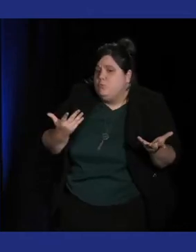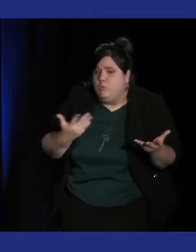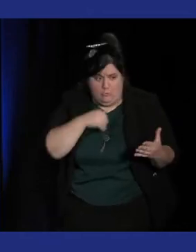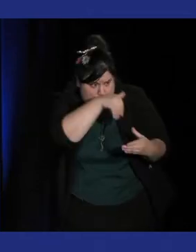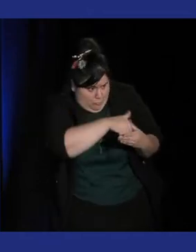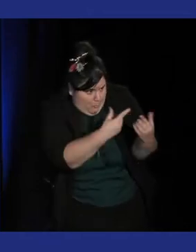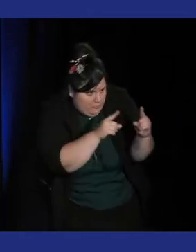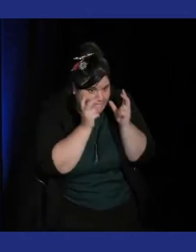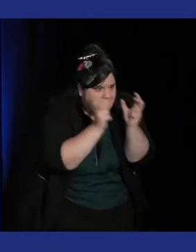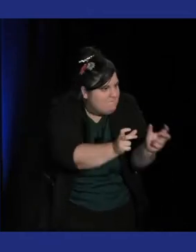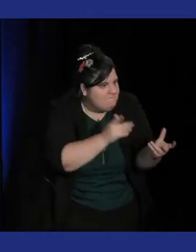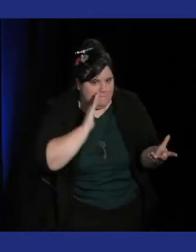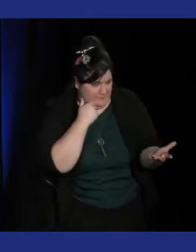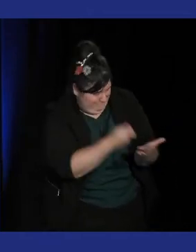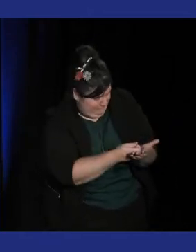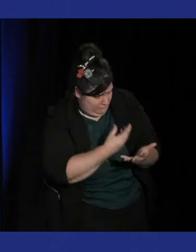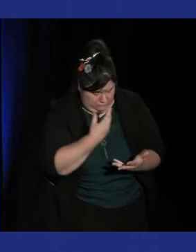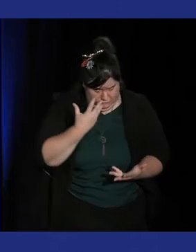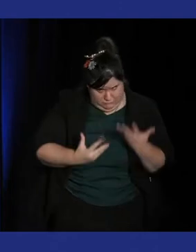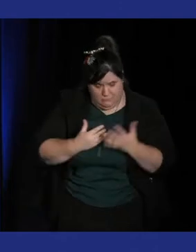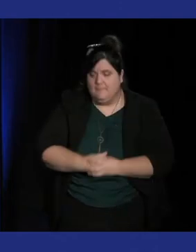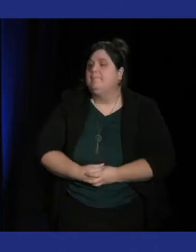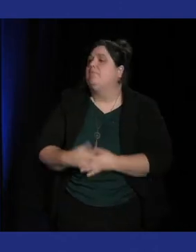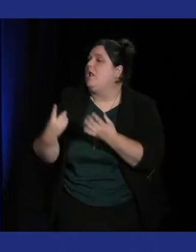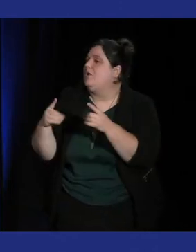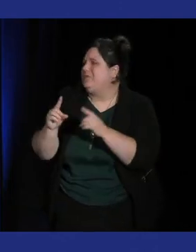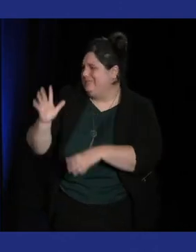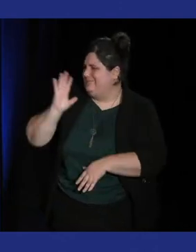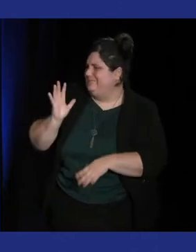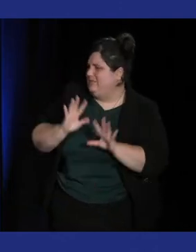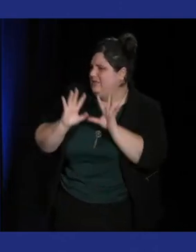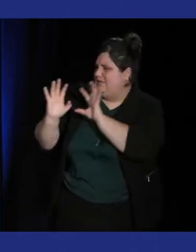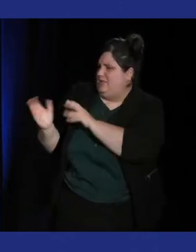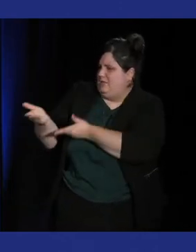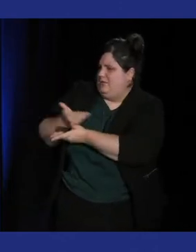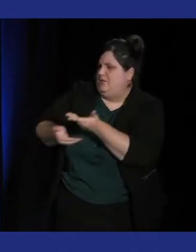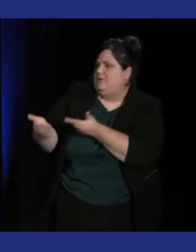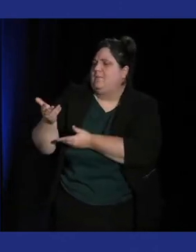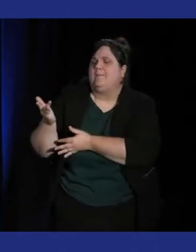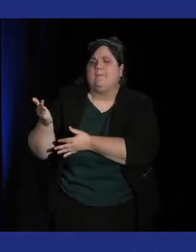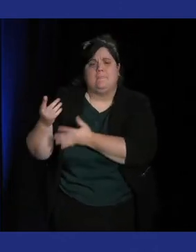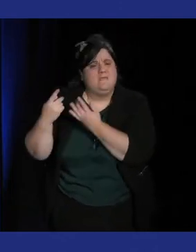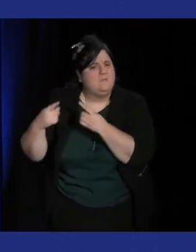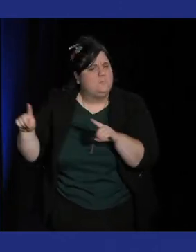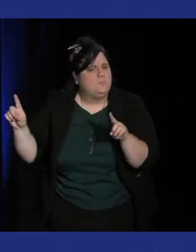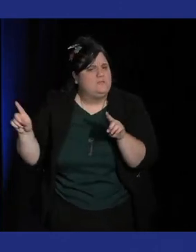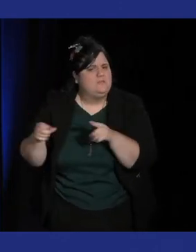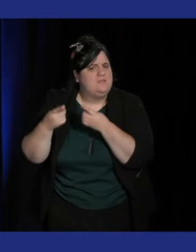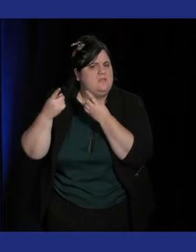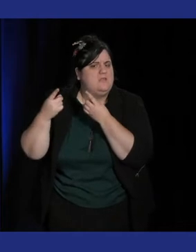musique qui étaient dans ces jeux-là ? Alors si on parle de musique, tout à'heure on parlait dans les précédentes tables rondes de musique